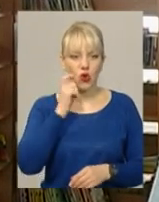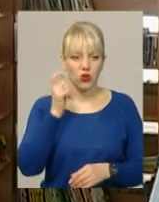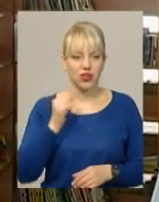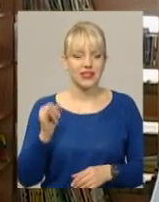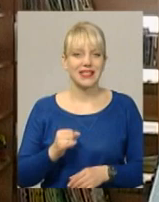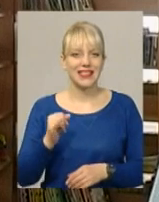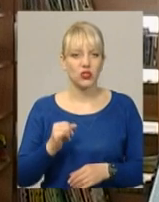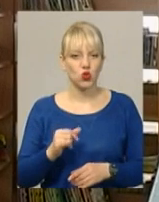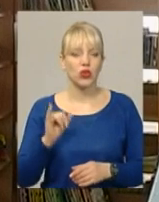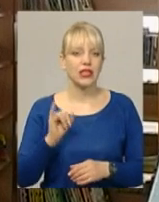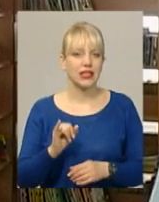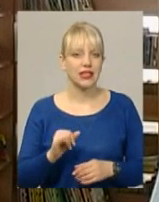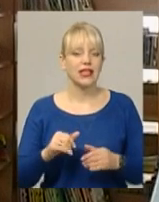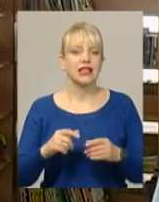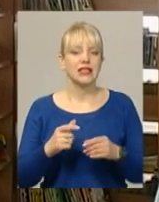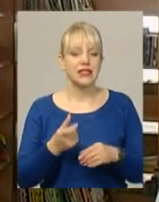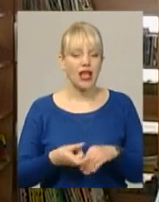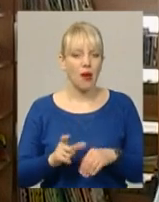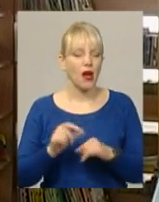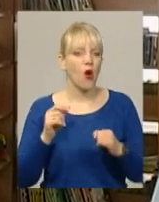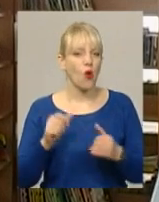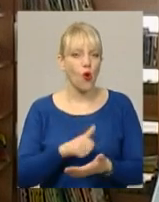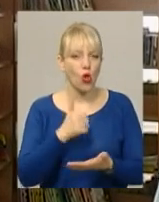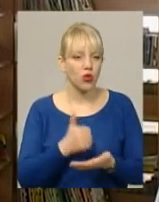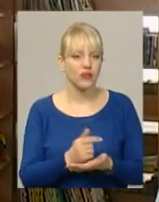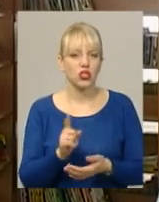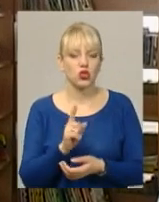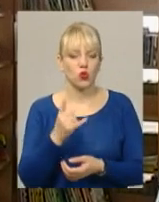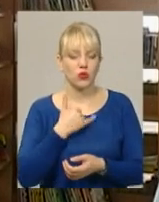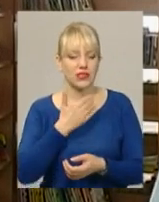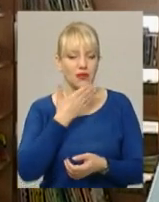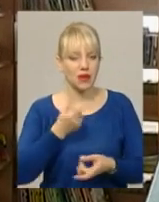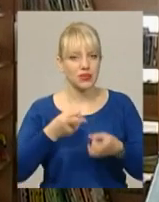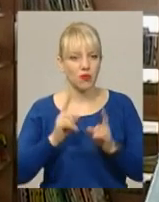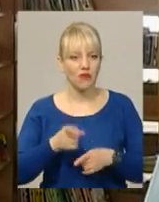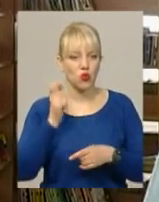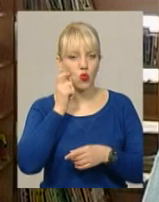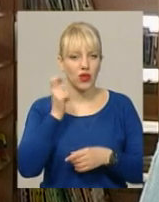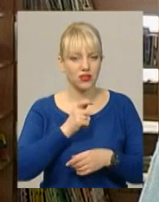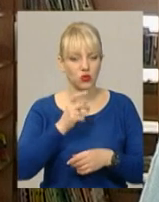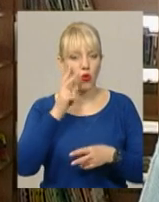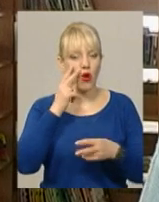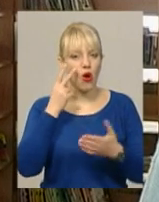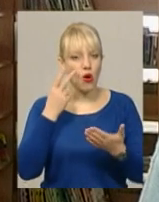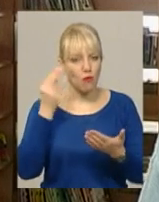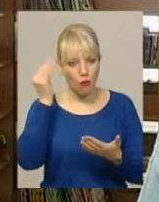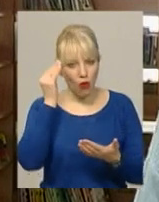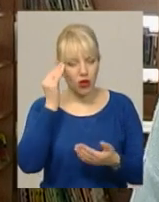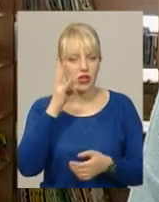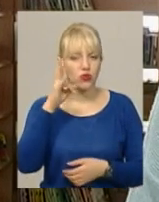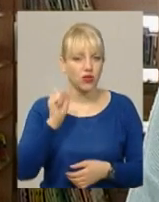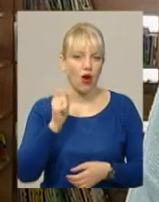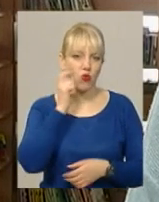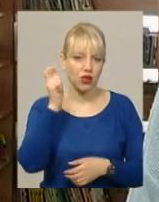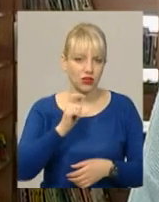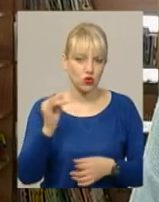історії. І саме головне, що в нас нема справжнього українського погляду на українську історію. Я думаю, що